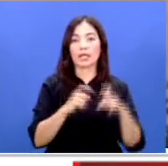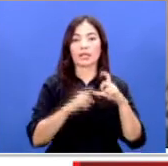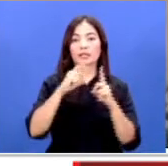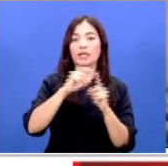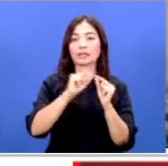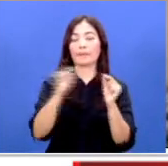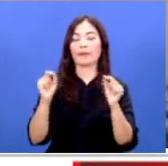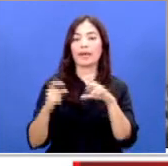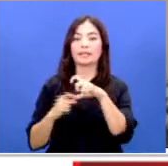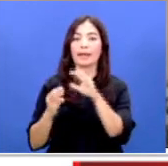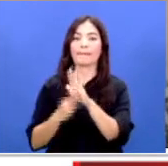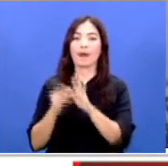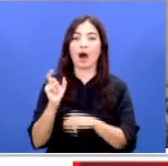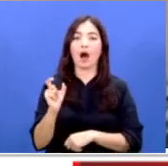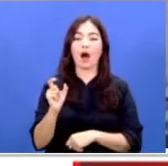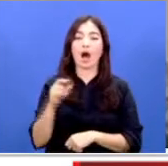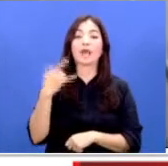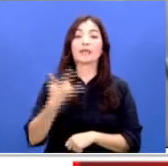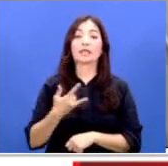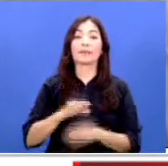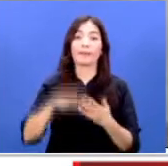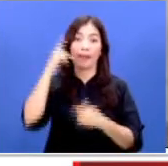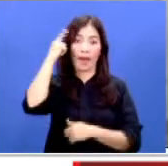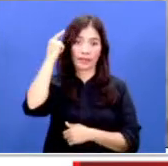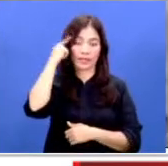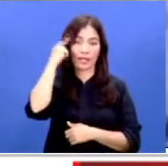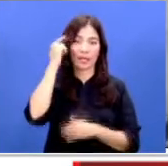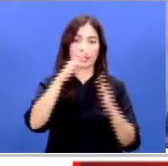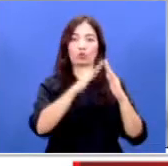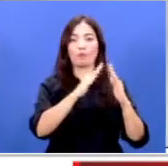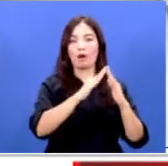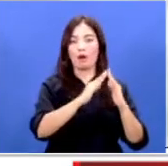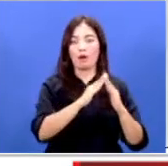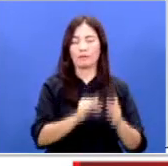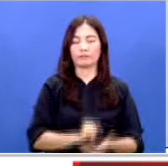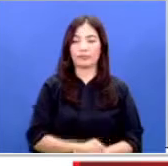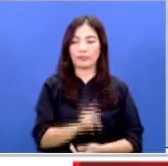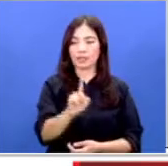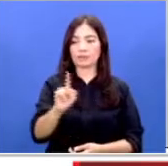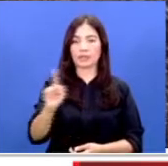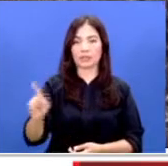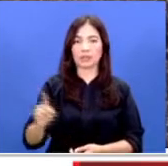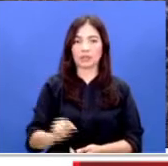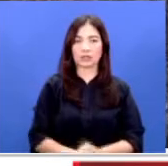hingga SMA supaya melakukan pelajaran jarak jauh atau dari di rumah masing-masing